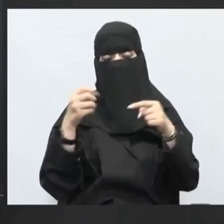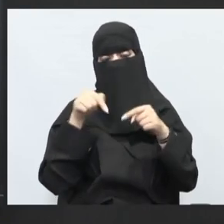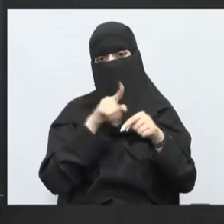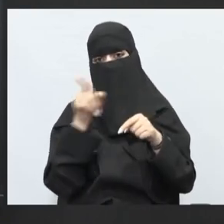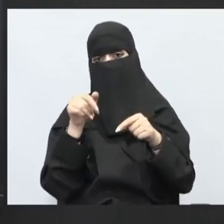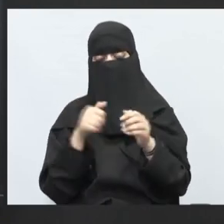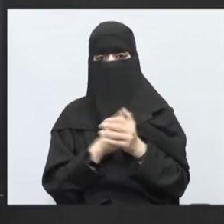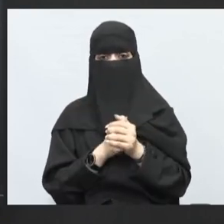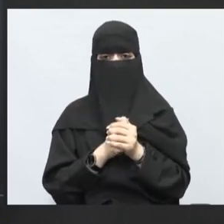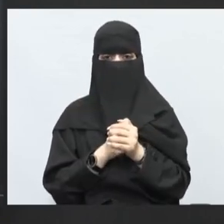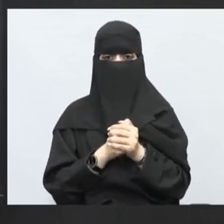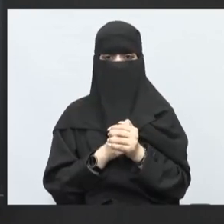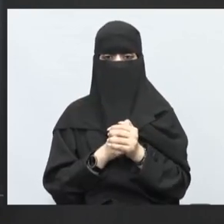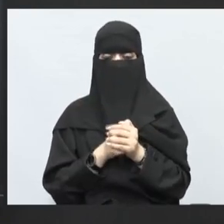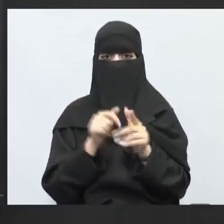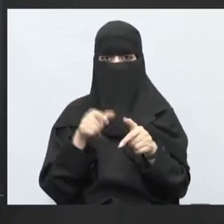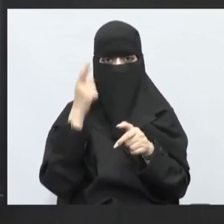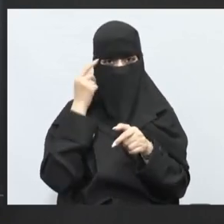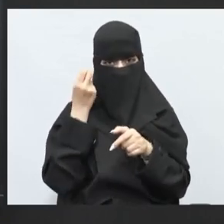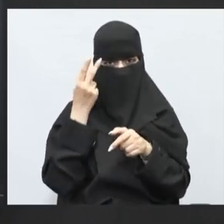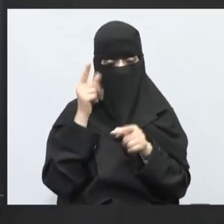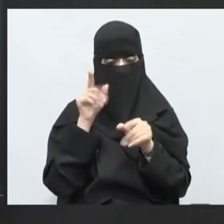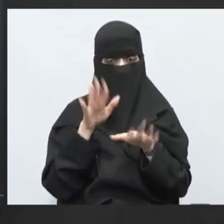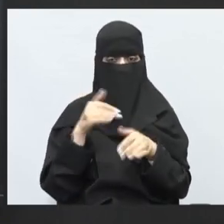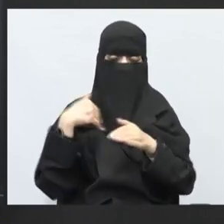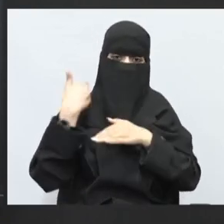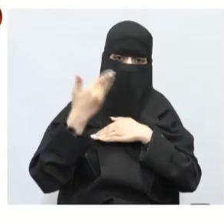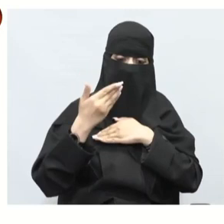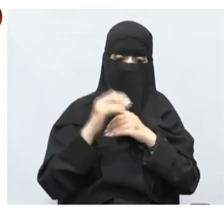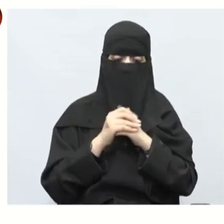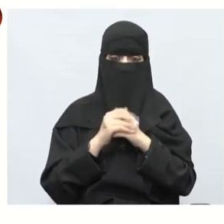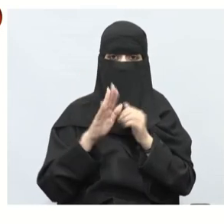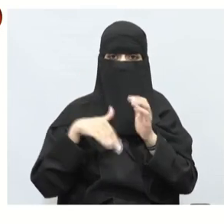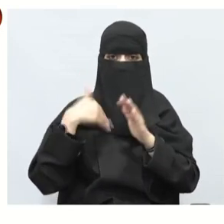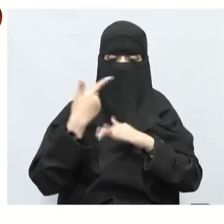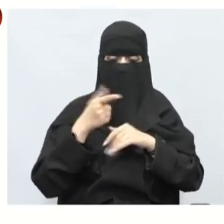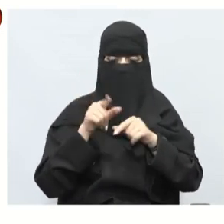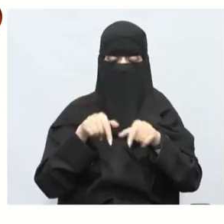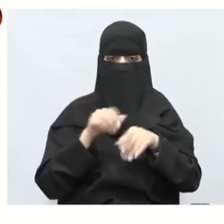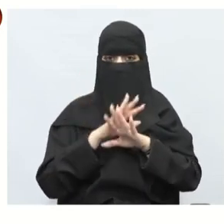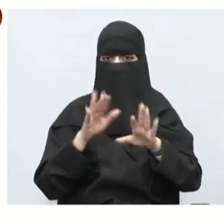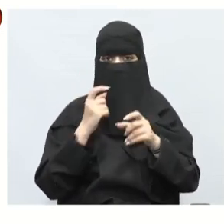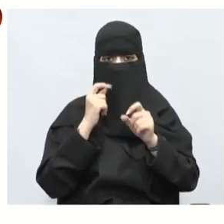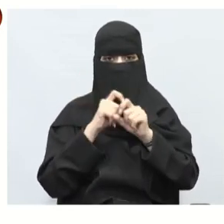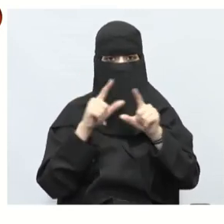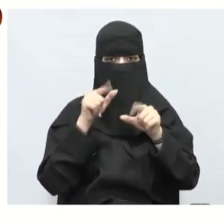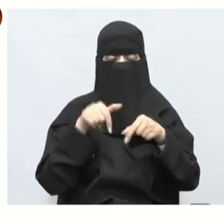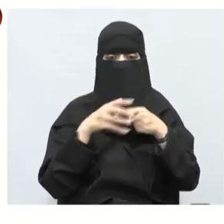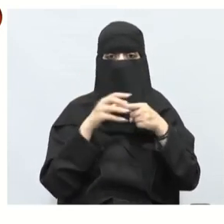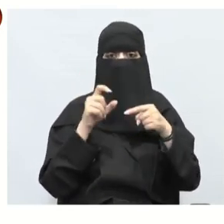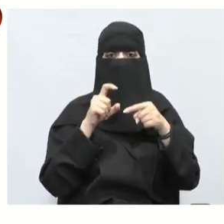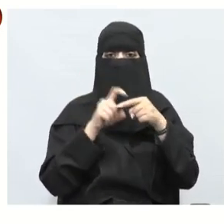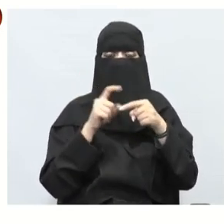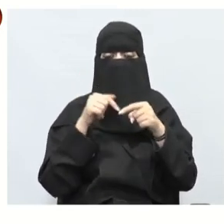وخمسون يعني طرح فهمت الفكرة؟ طيب الشيء الثاني هنا بعدما يطلع عندي المبلغ أروح أقسمه